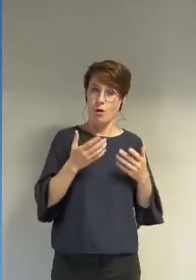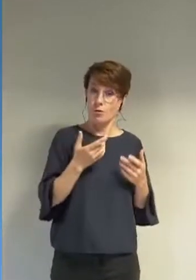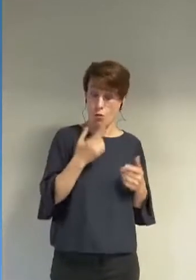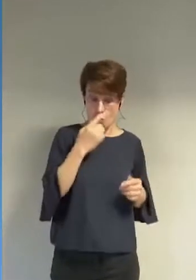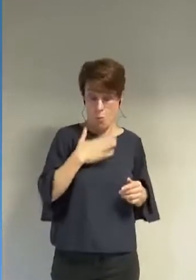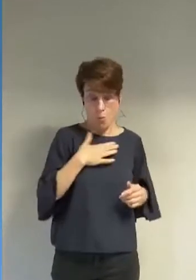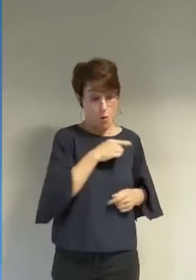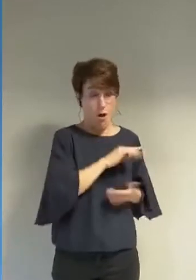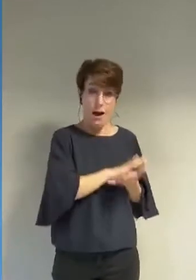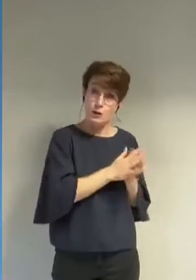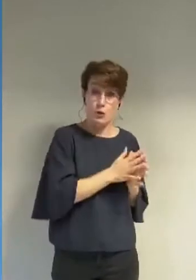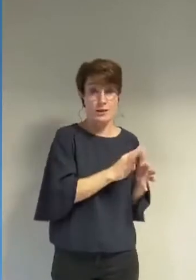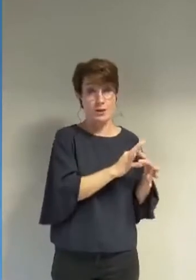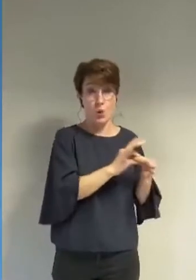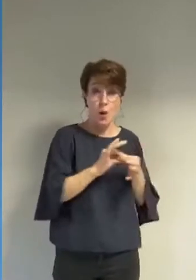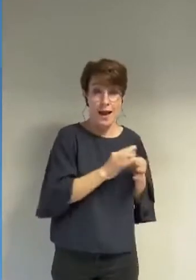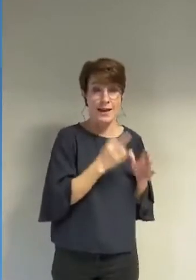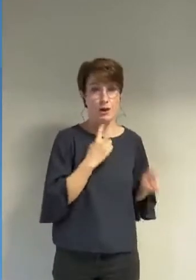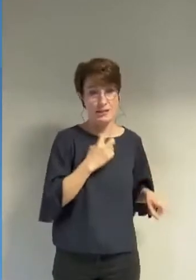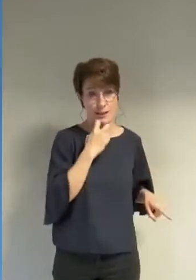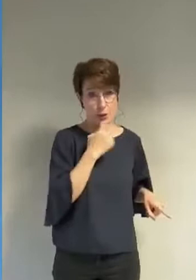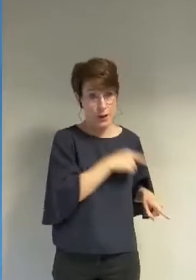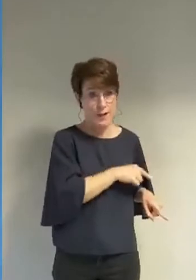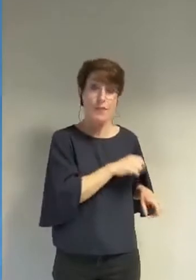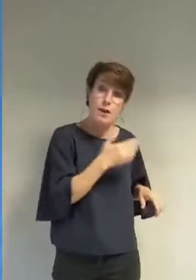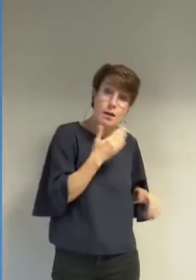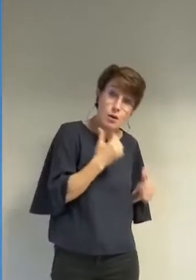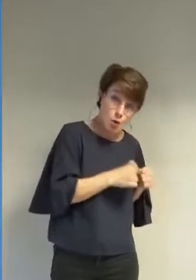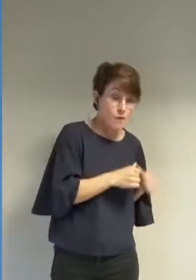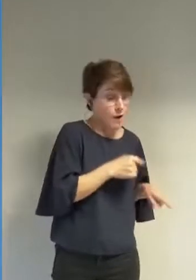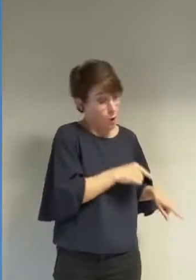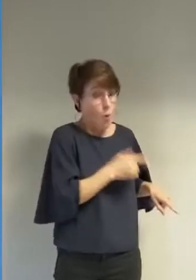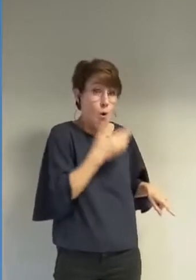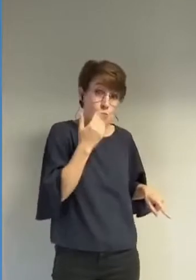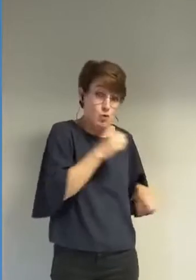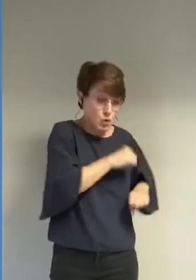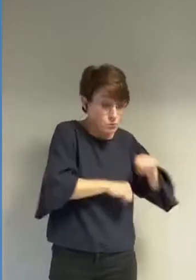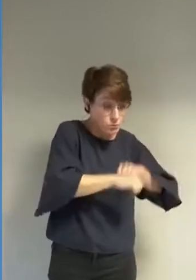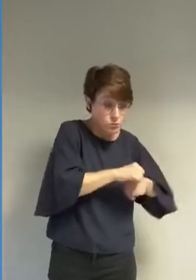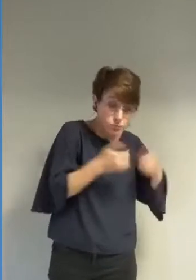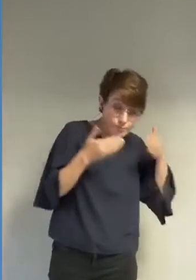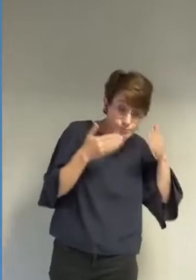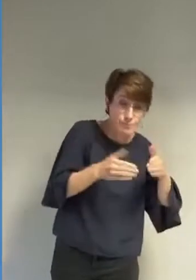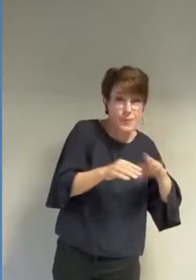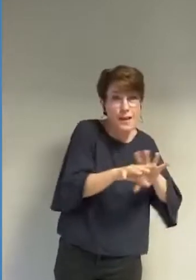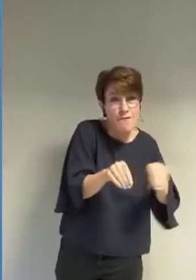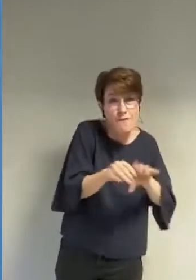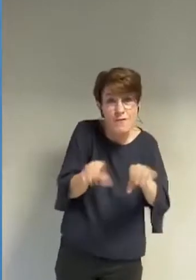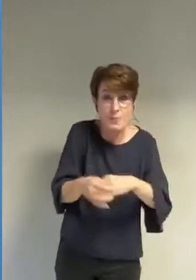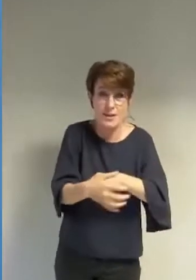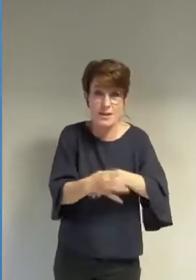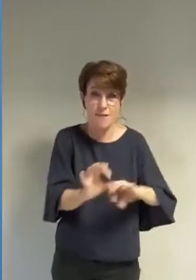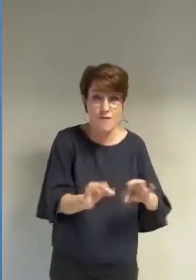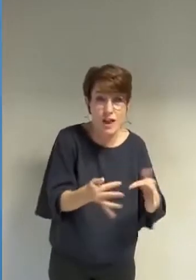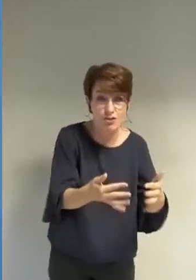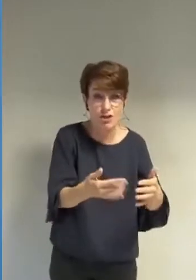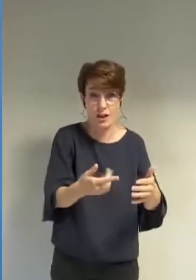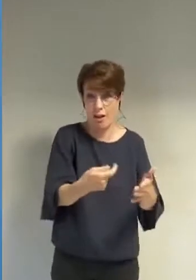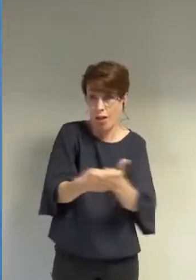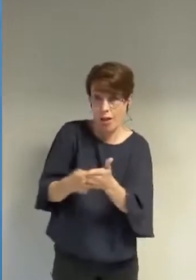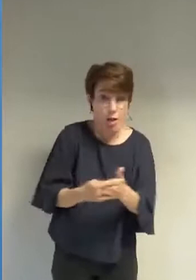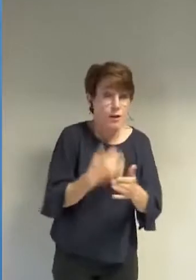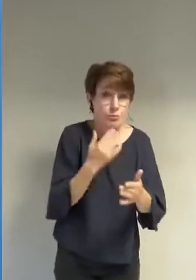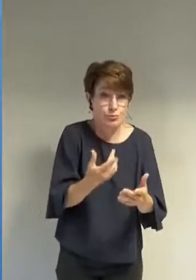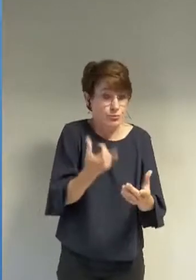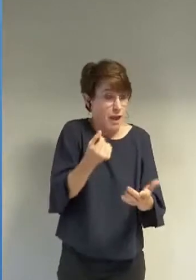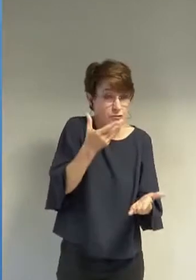mon sens mieux fait notamment de s'occuper des familles fragiles qui souffrent au quotidien suite à une crise sanitaire un pouvoir d'achat en berne et des prix de l